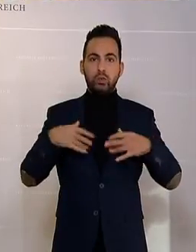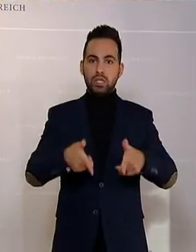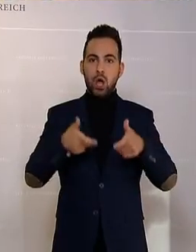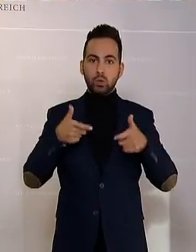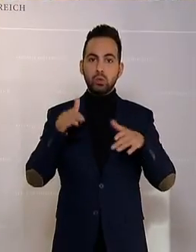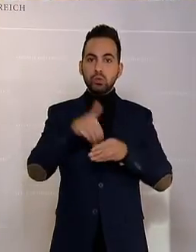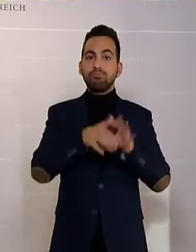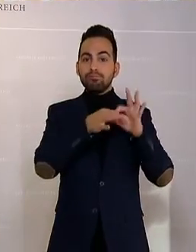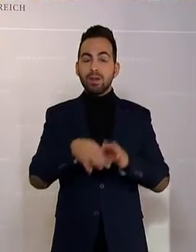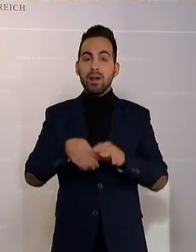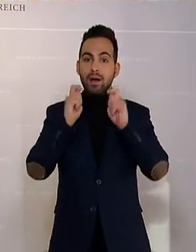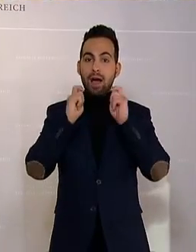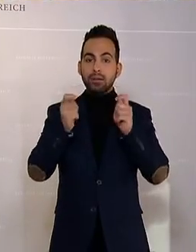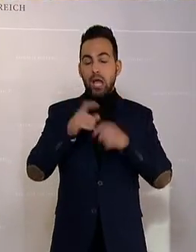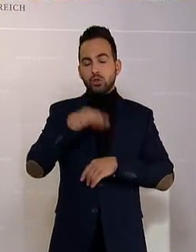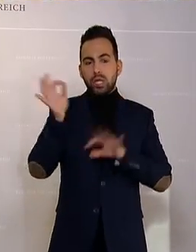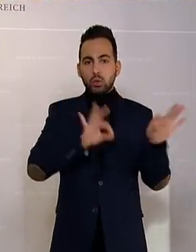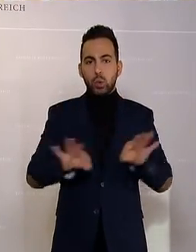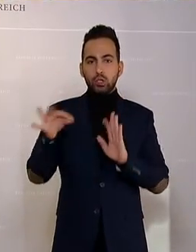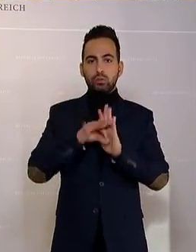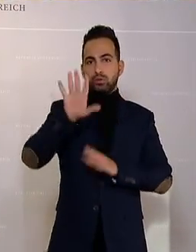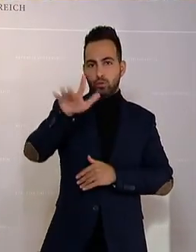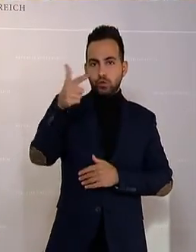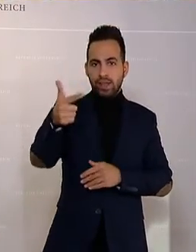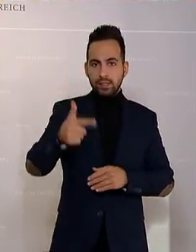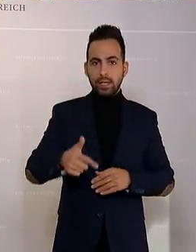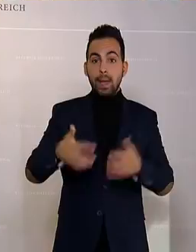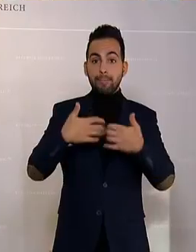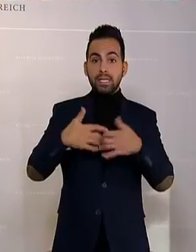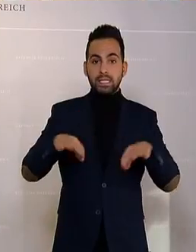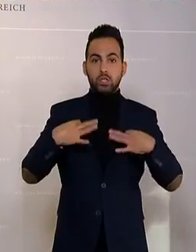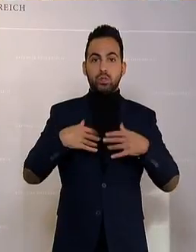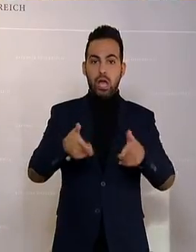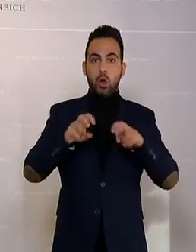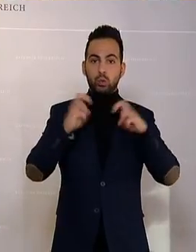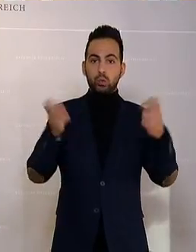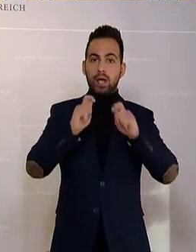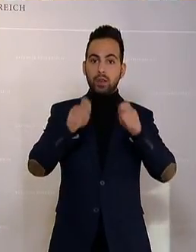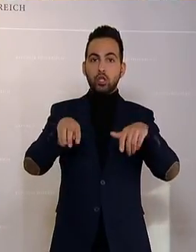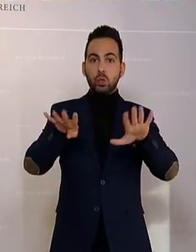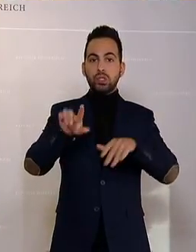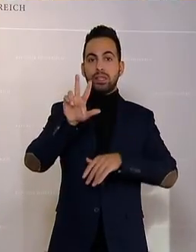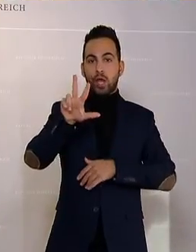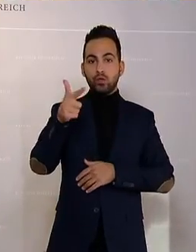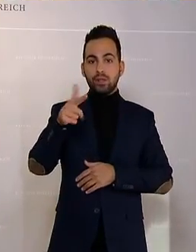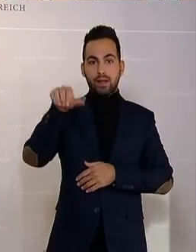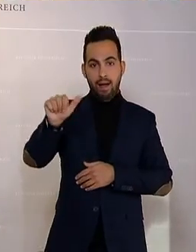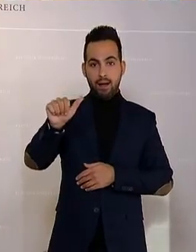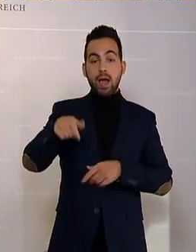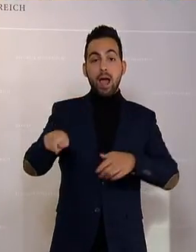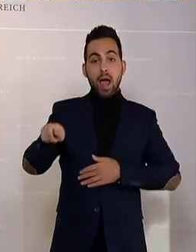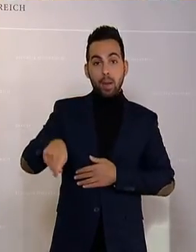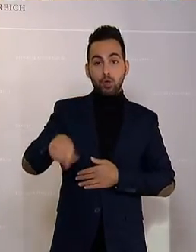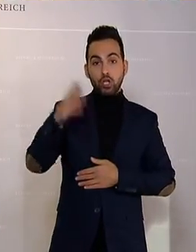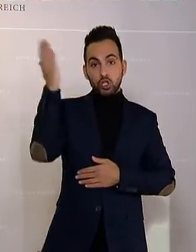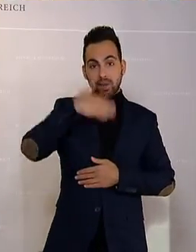ÖVP und Grüne wollen die Zweckzuschüsse für die Länder und Gemeinden bis Ende März 2022 verlängern.